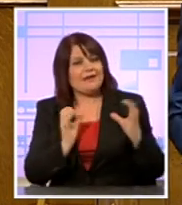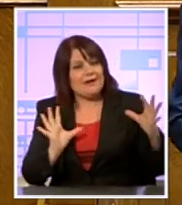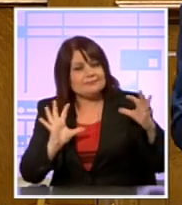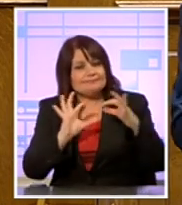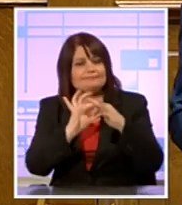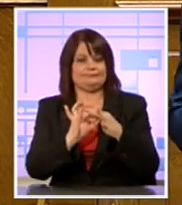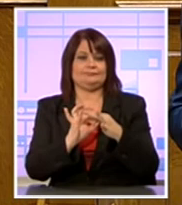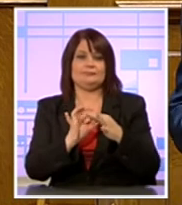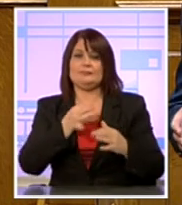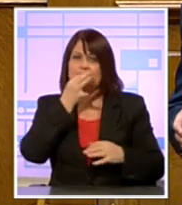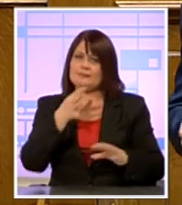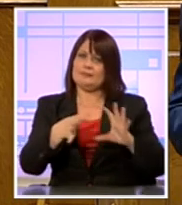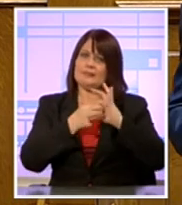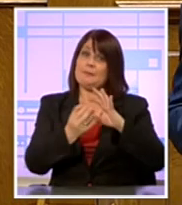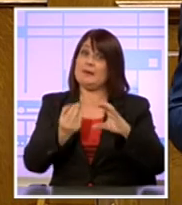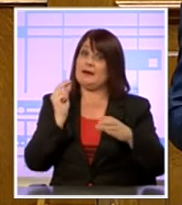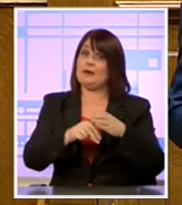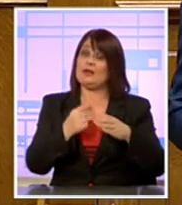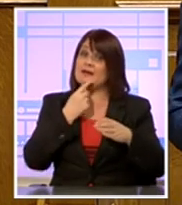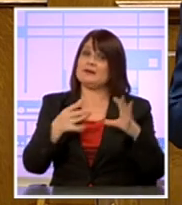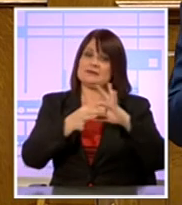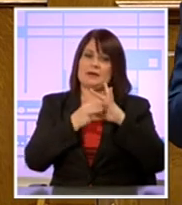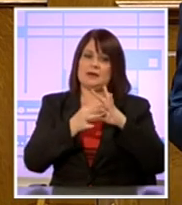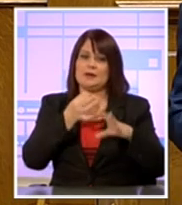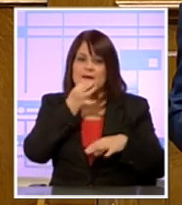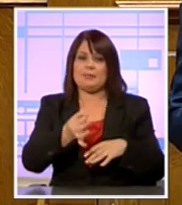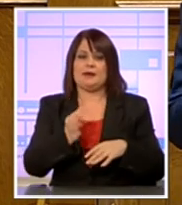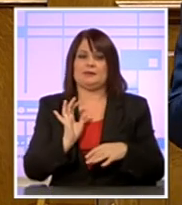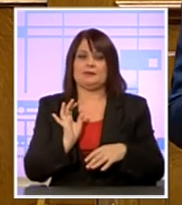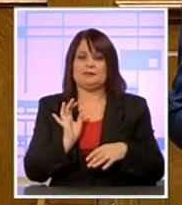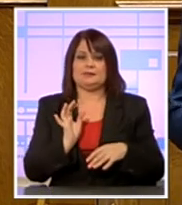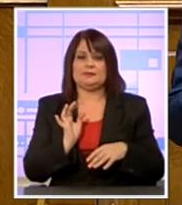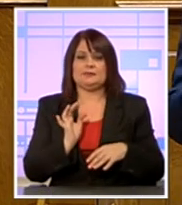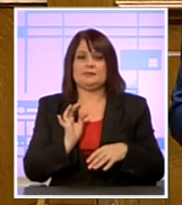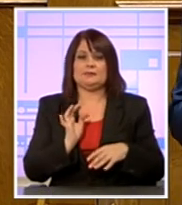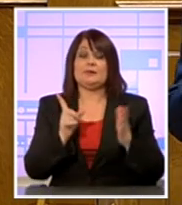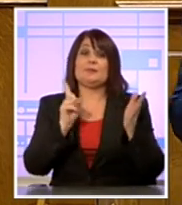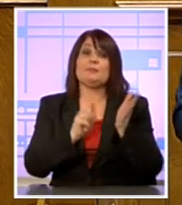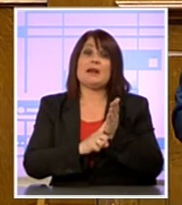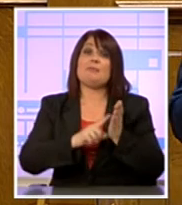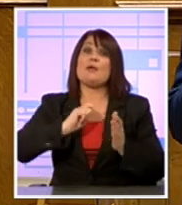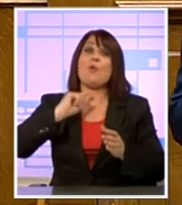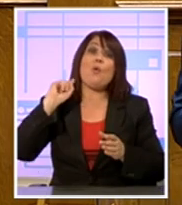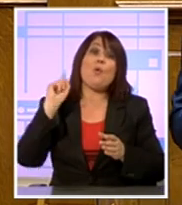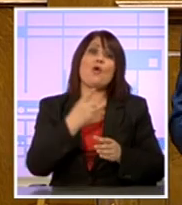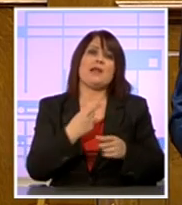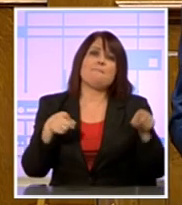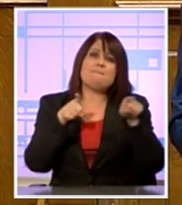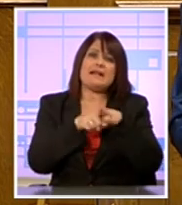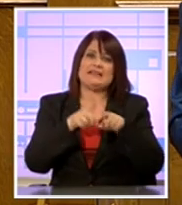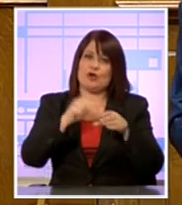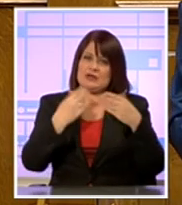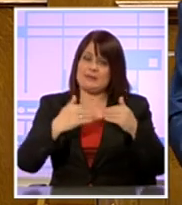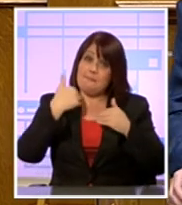Μίλησα για συνεργασία προεκλογικά. Μίλησα συνεχώς για την ανάγκη εθνικής συστράτευσης μετεκλογικά.